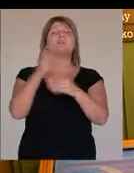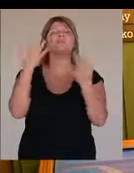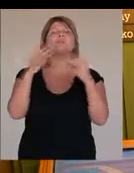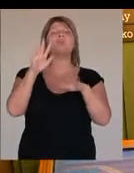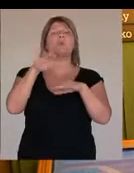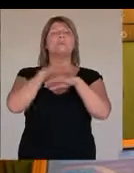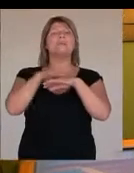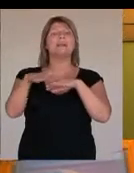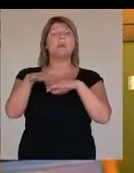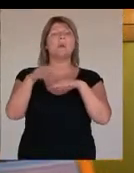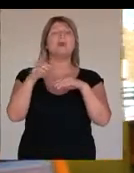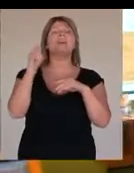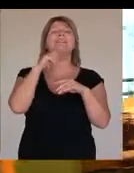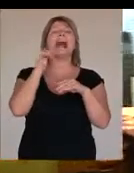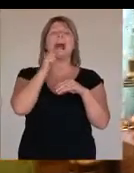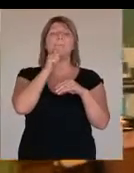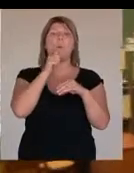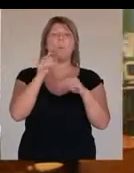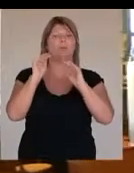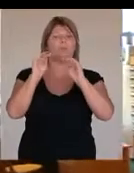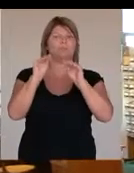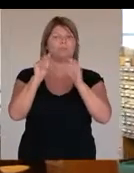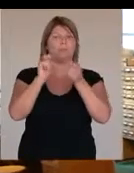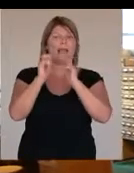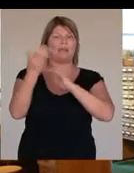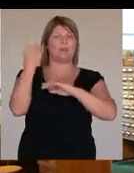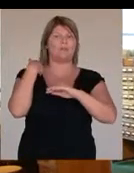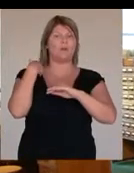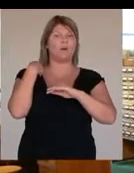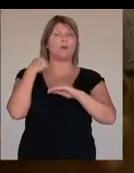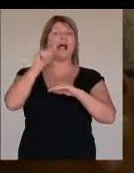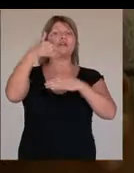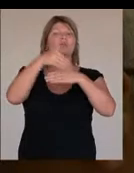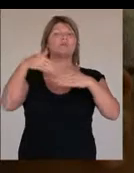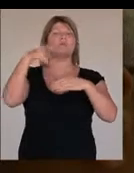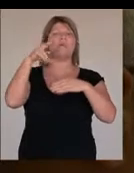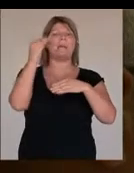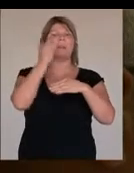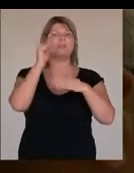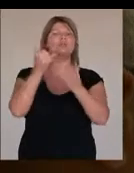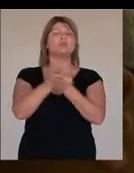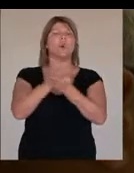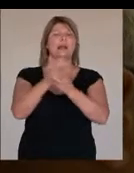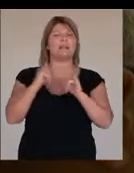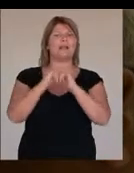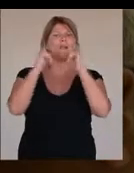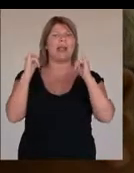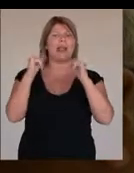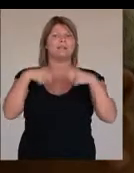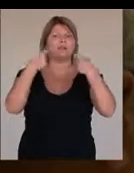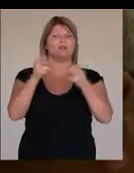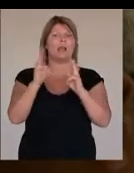egy mintegy 85 millió forintos támop előjelű pályázat kapcsolódott, mely elsősorban továbbképzéseket és szolgáltatás